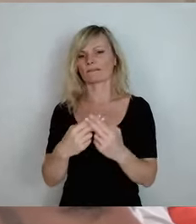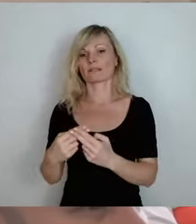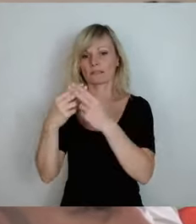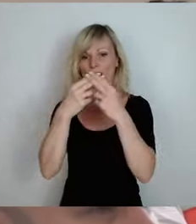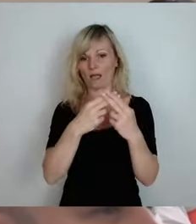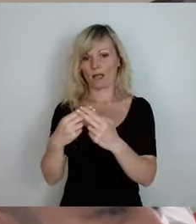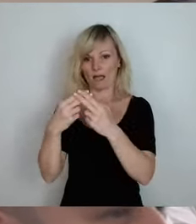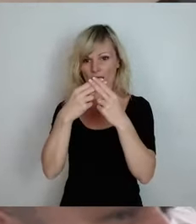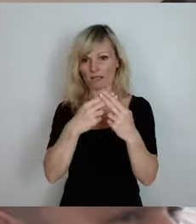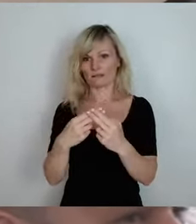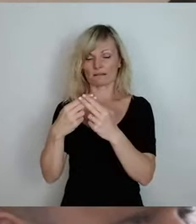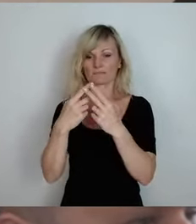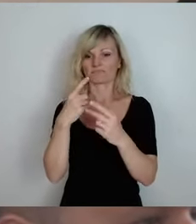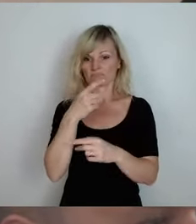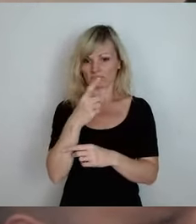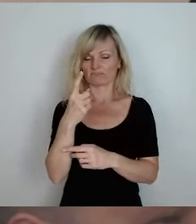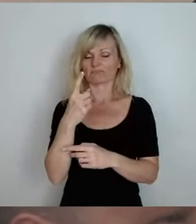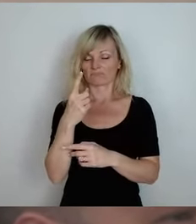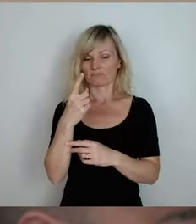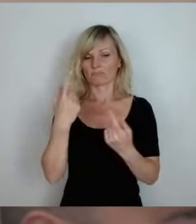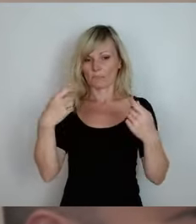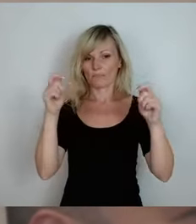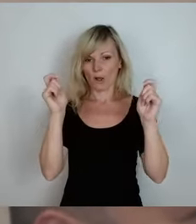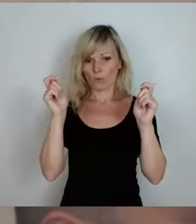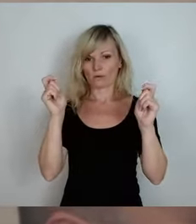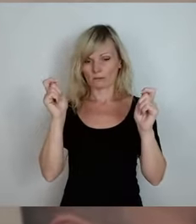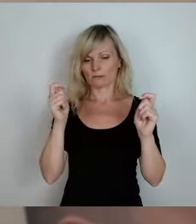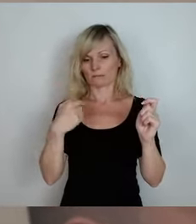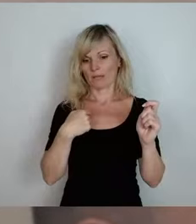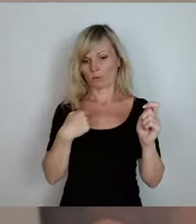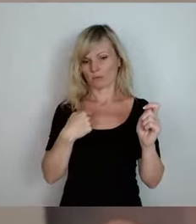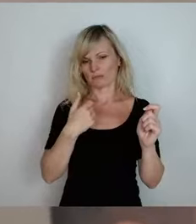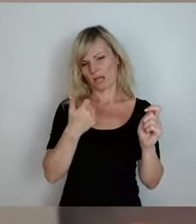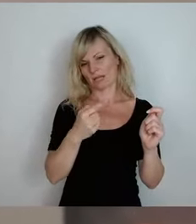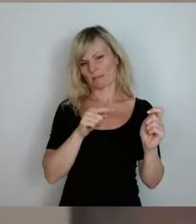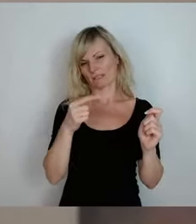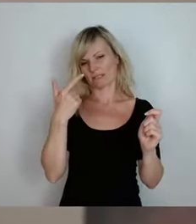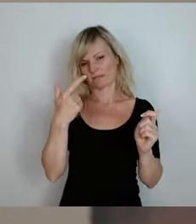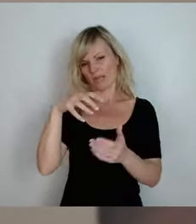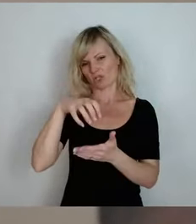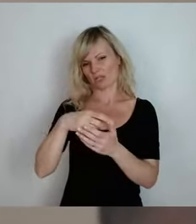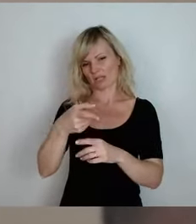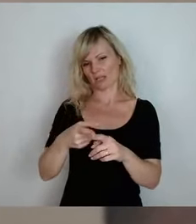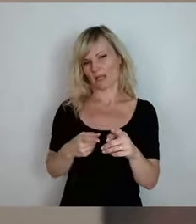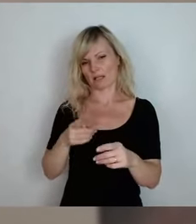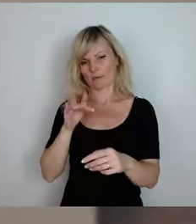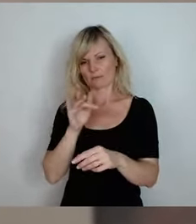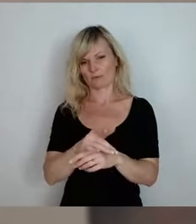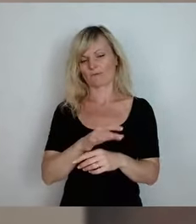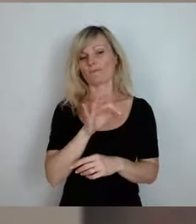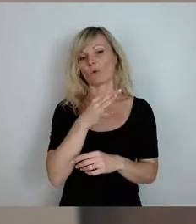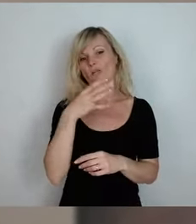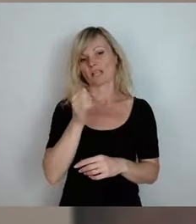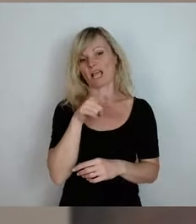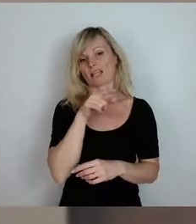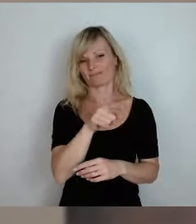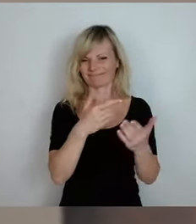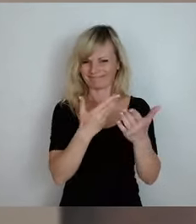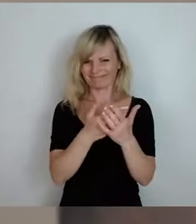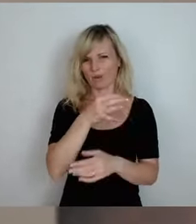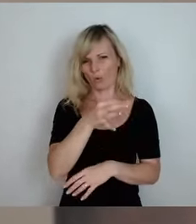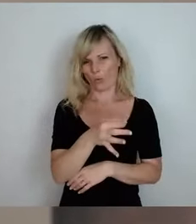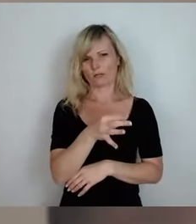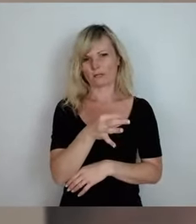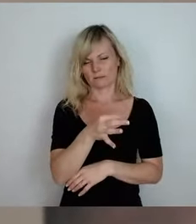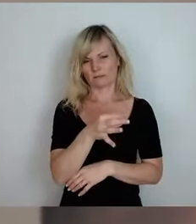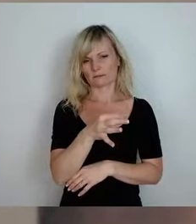ja im Wesentlichen ein, zwei Stadtteile von uns betroffen. Vor allen Dingen Vorheim. Das ist der Ort, der also von dem